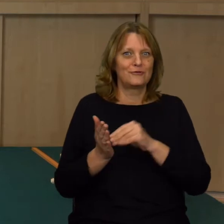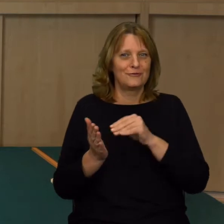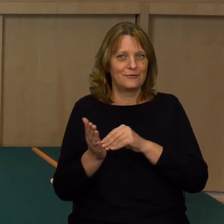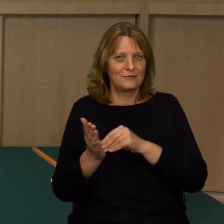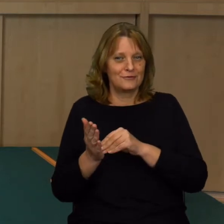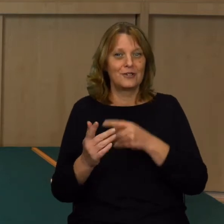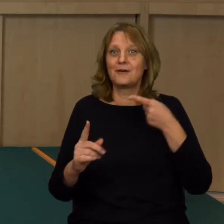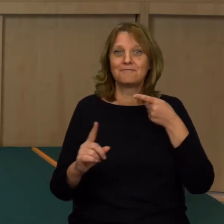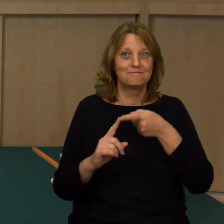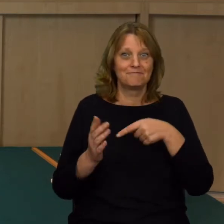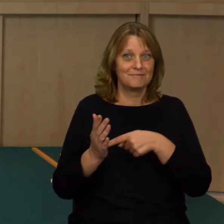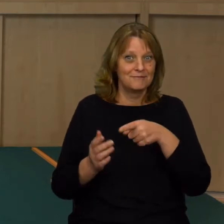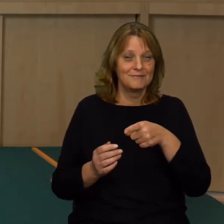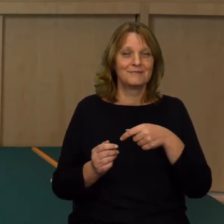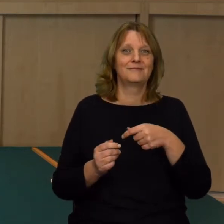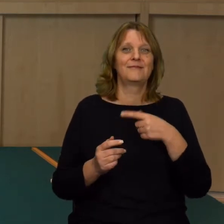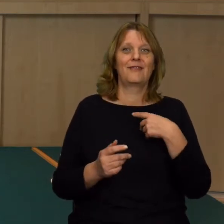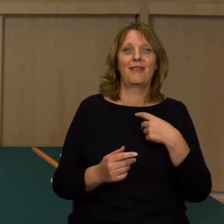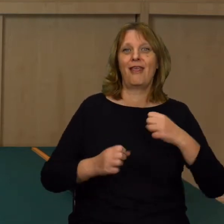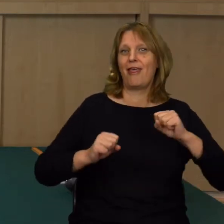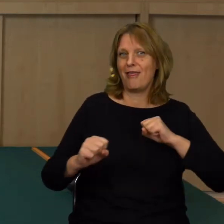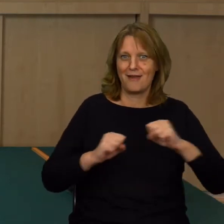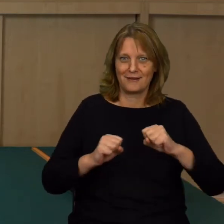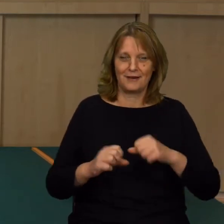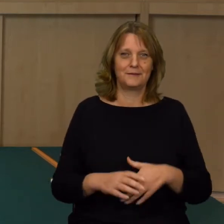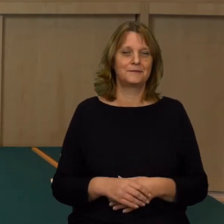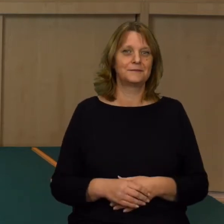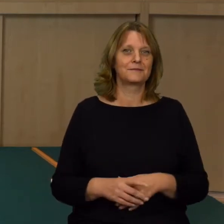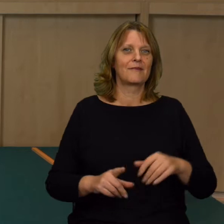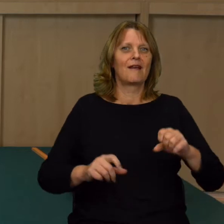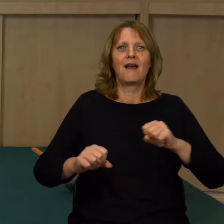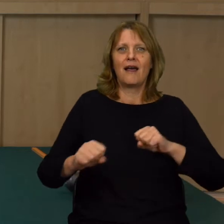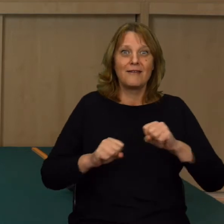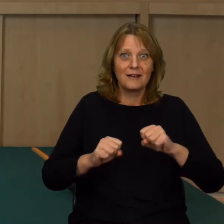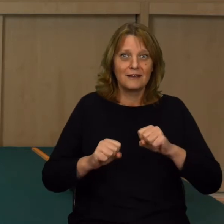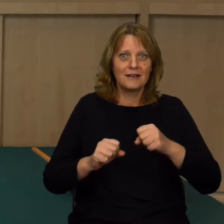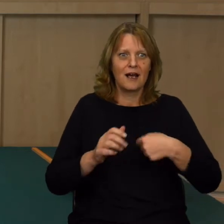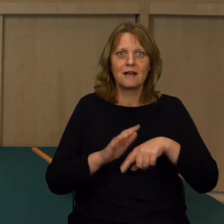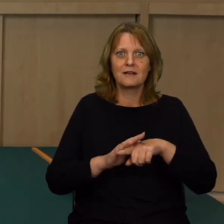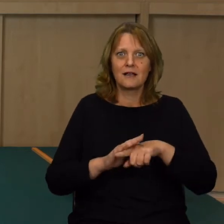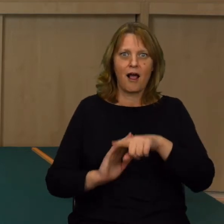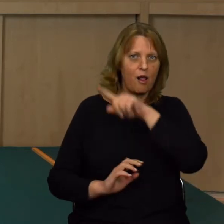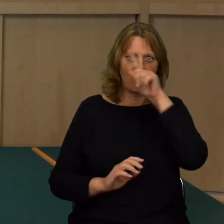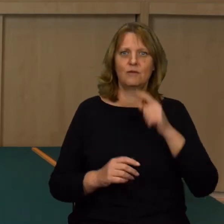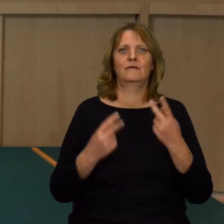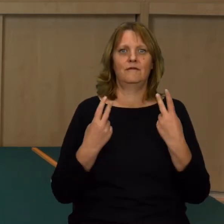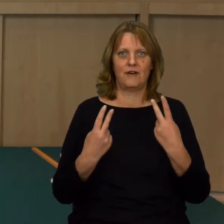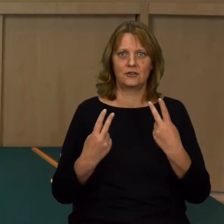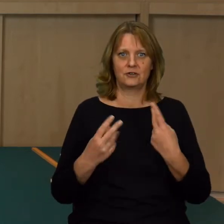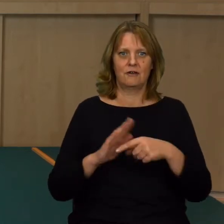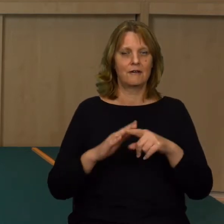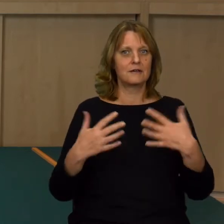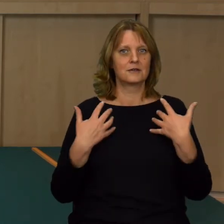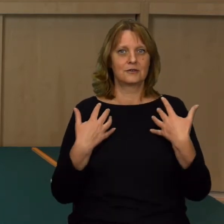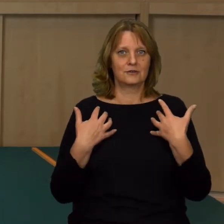dotyczące właśnie energii. Energii, która jest dla nas bardzo ważna. Ważna dla